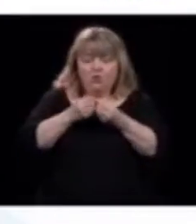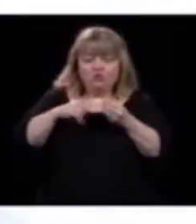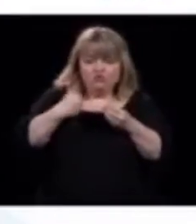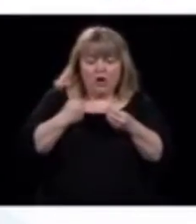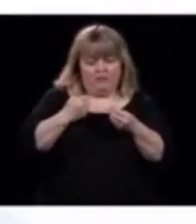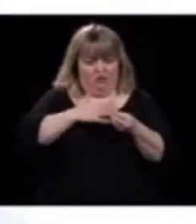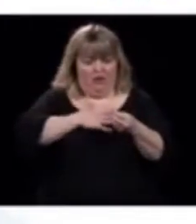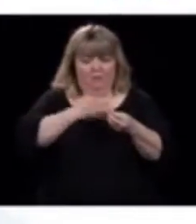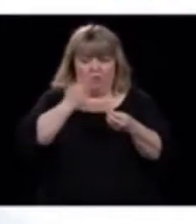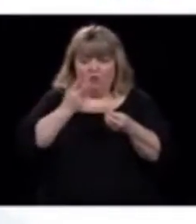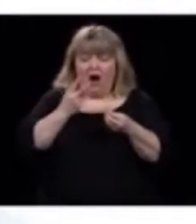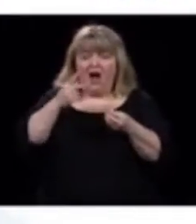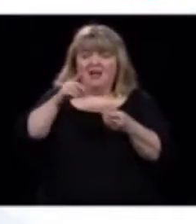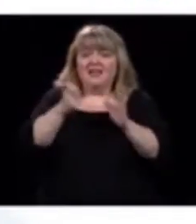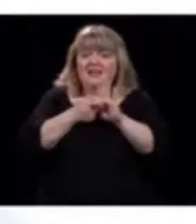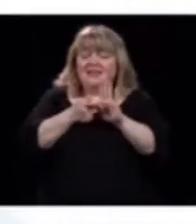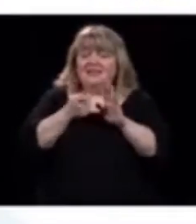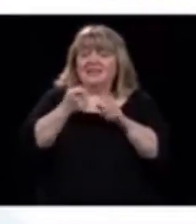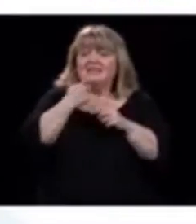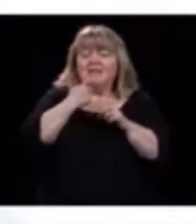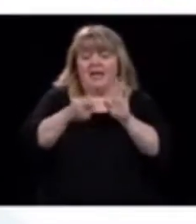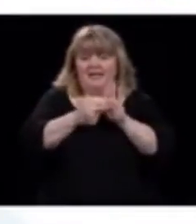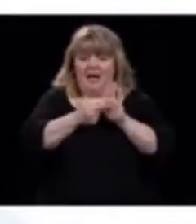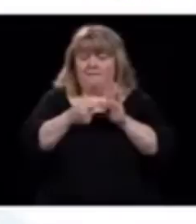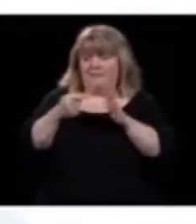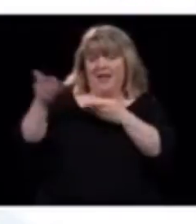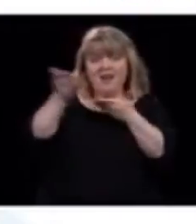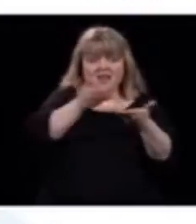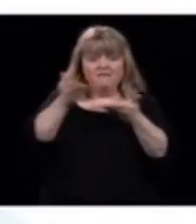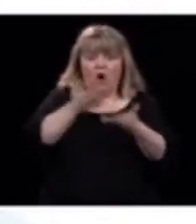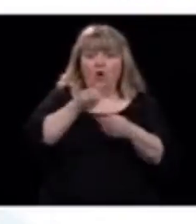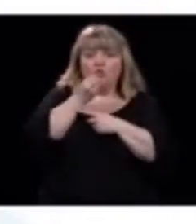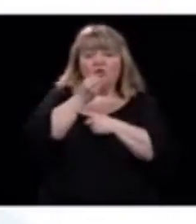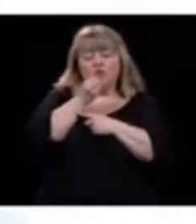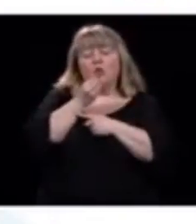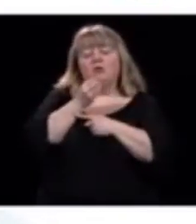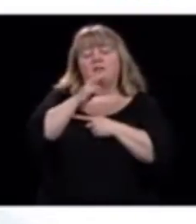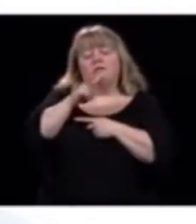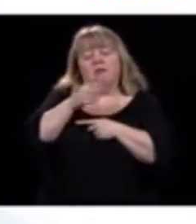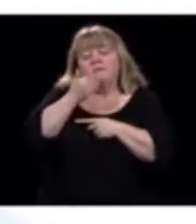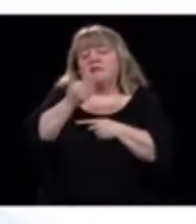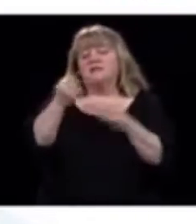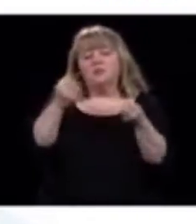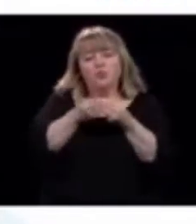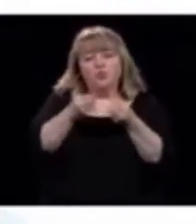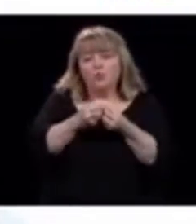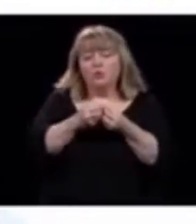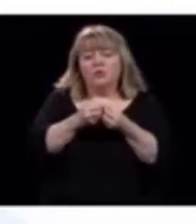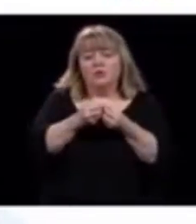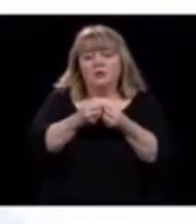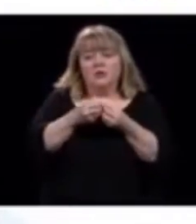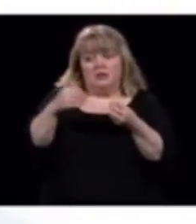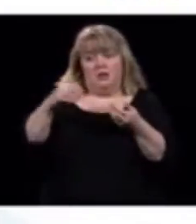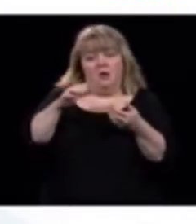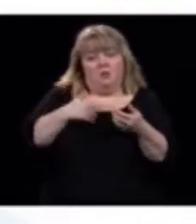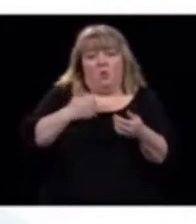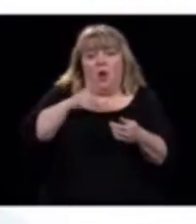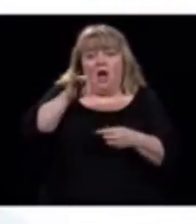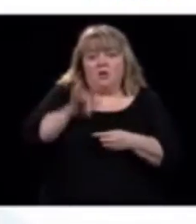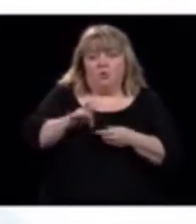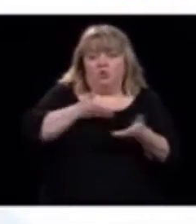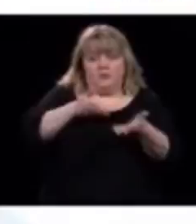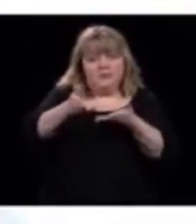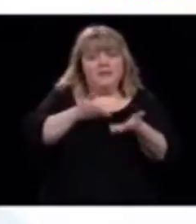les livreurs de nourriture, merci beaucoup pour ce que vous faites, là. Vous avez vraiment entre vos mains un service qui est